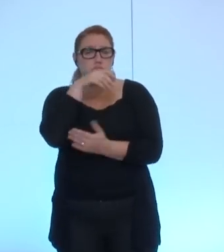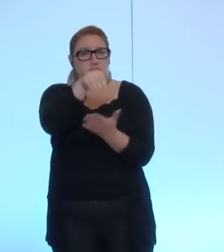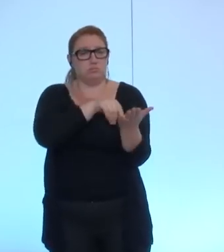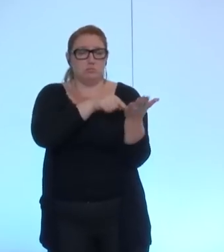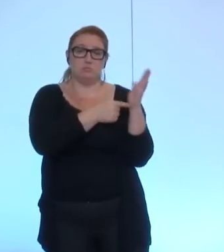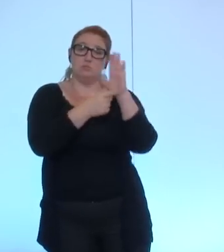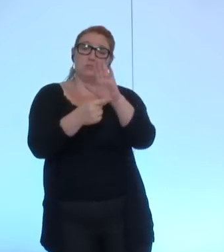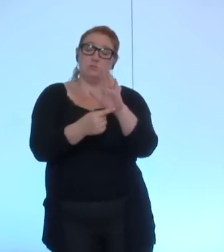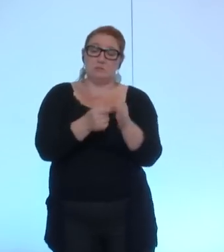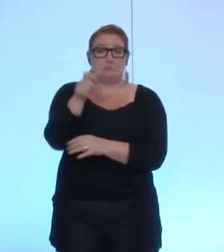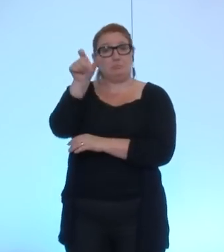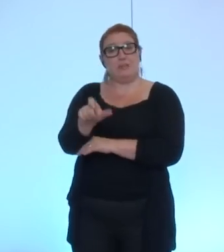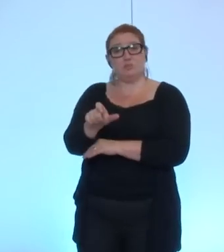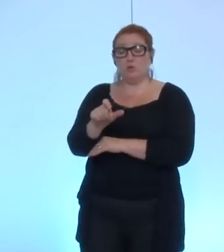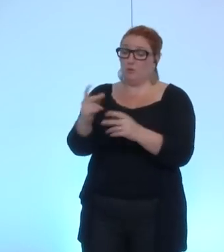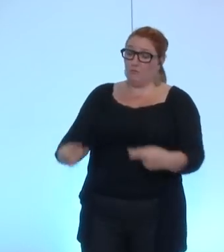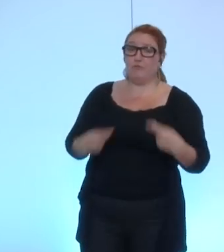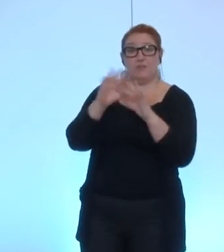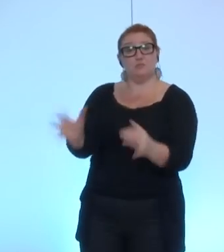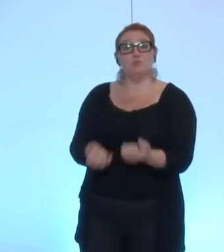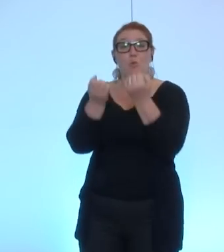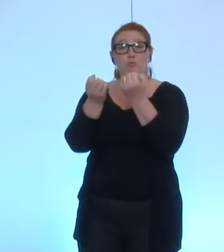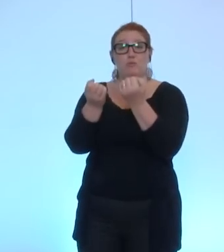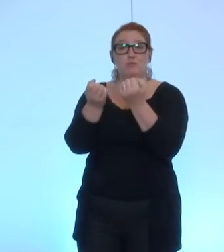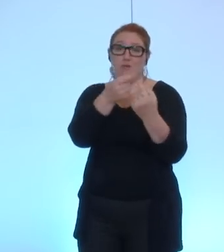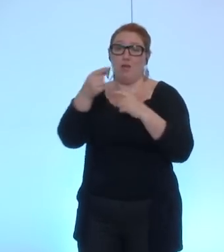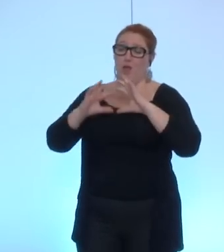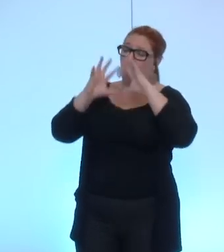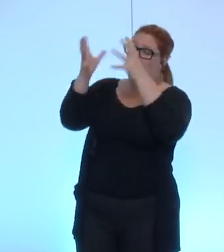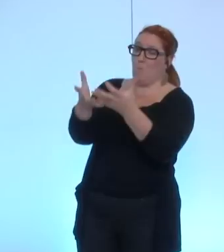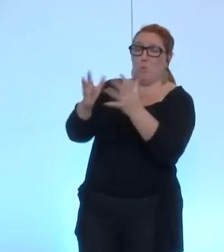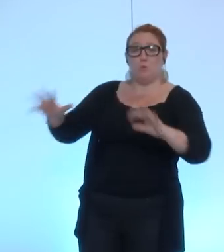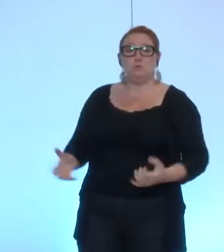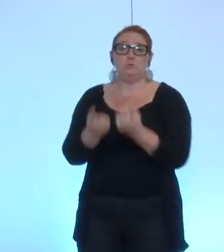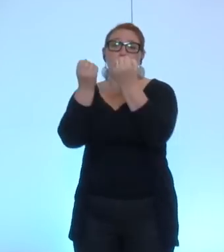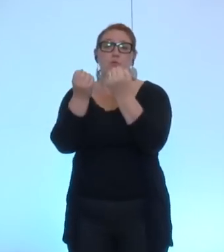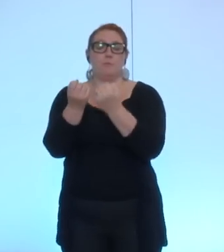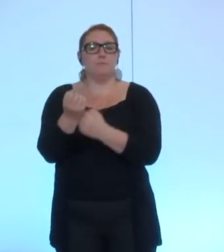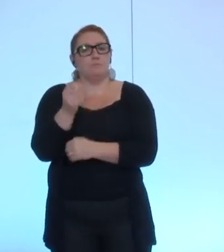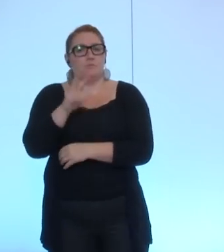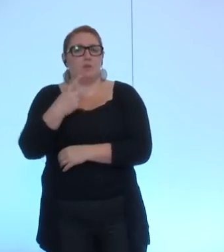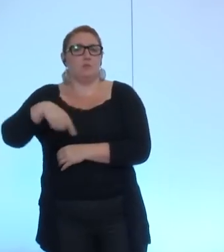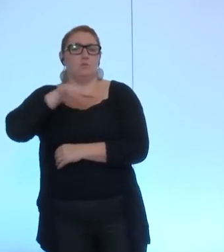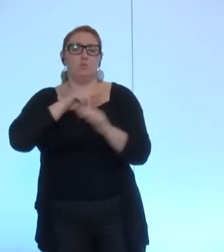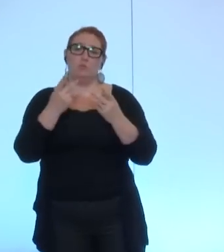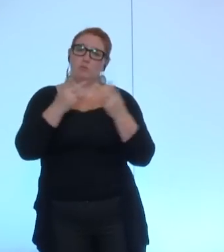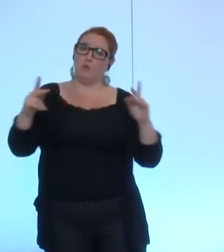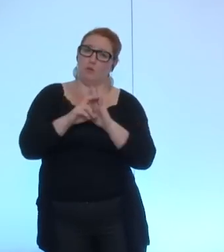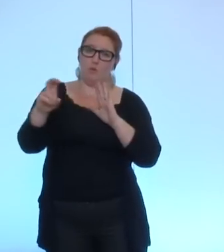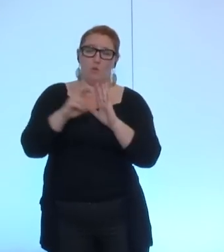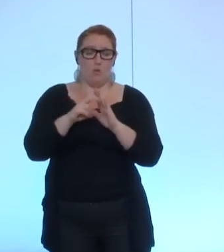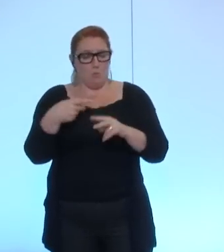nous avons donc la responsabilité de dépasser les déclarations d'attention et d'agir à l'aide des outils dont une ville comme Grenoble dispose